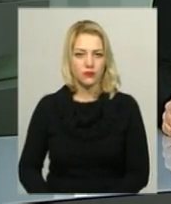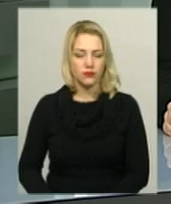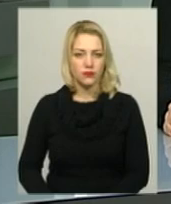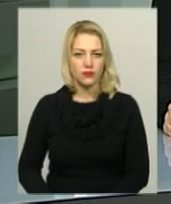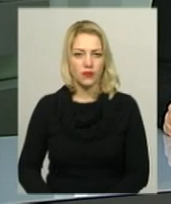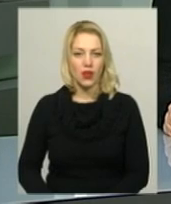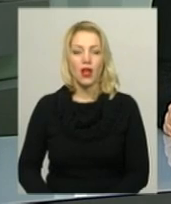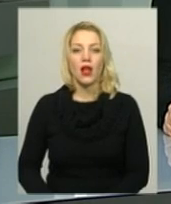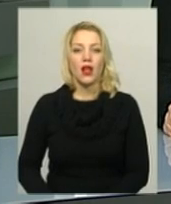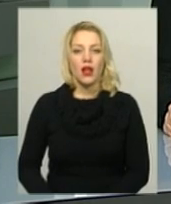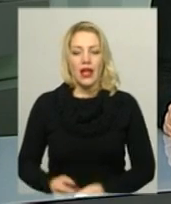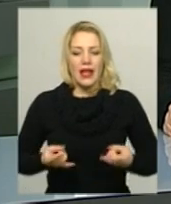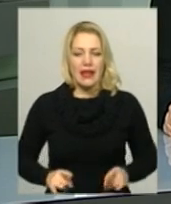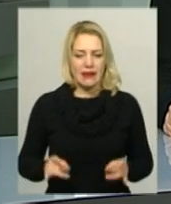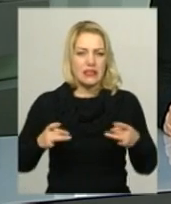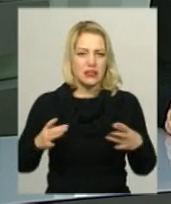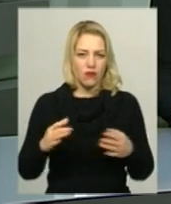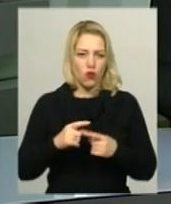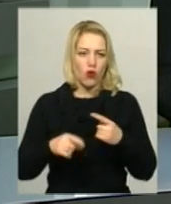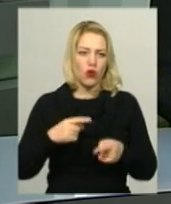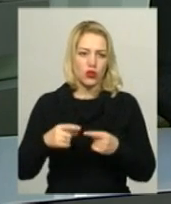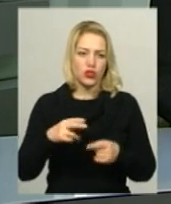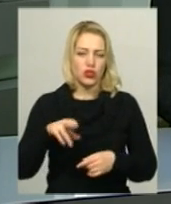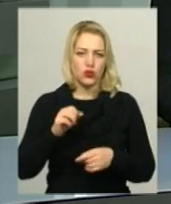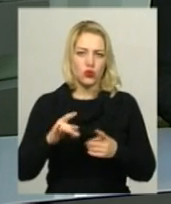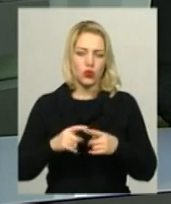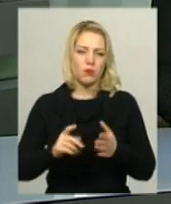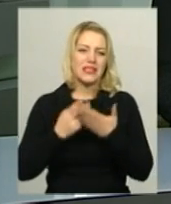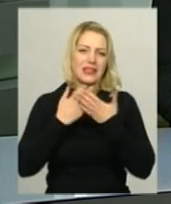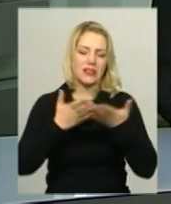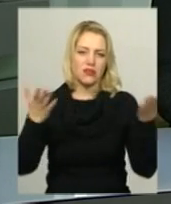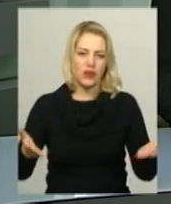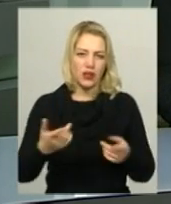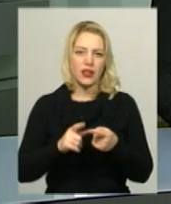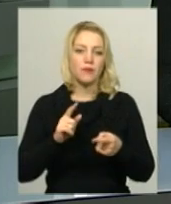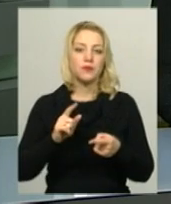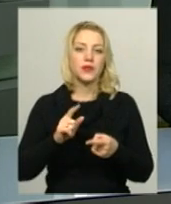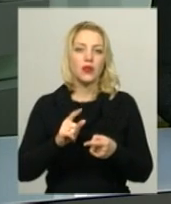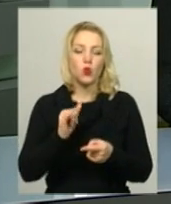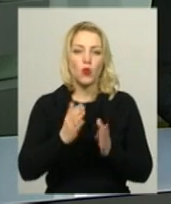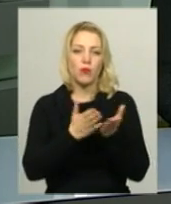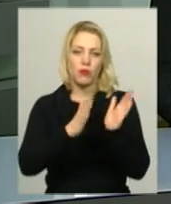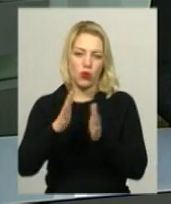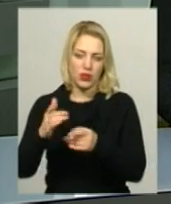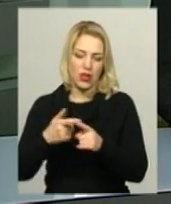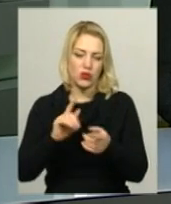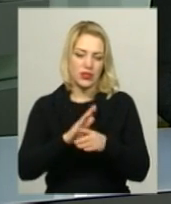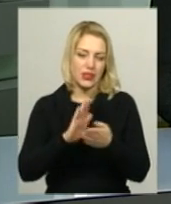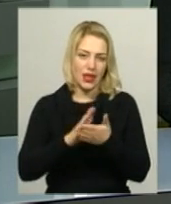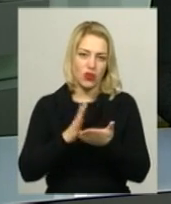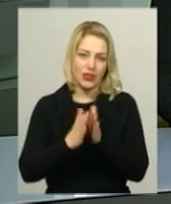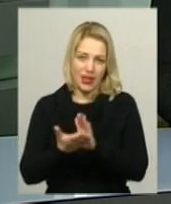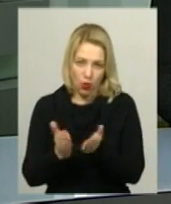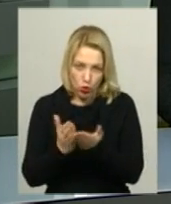Різдво через збруч презентували у Хмельницькій міській центральній бібліотеці. Над книгою працювали семеро авторів, розповідає